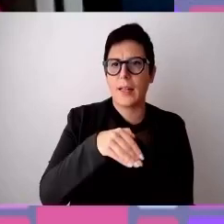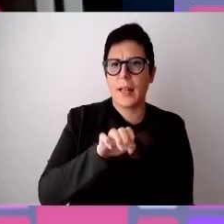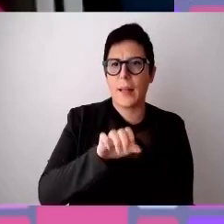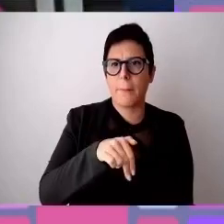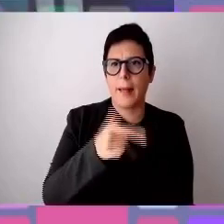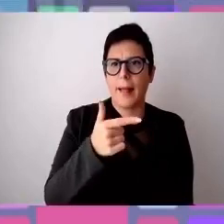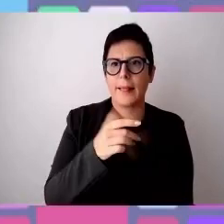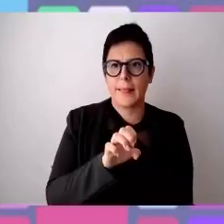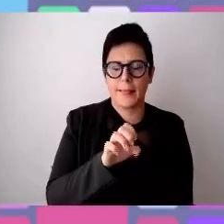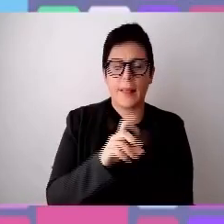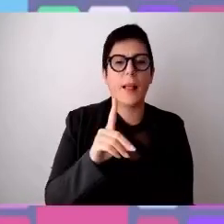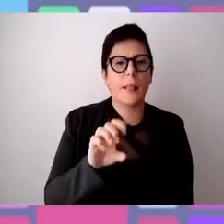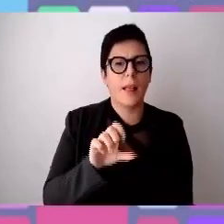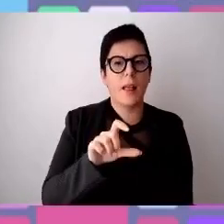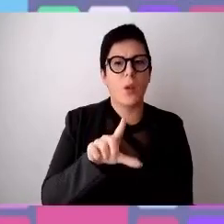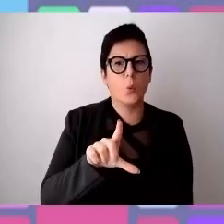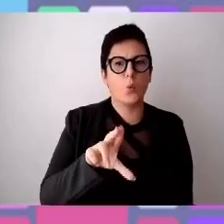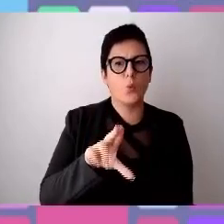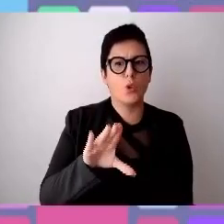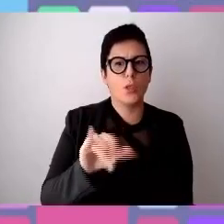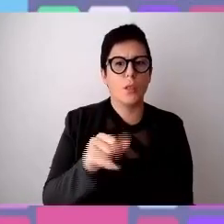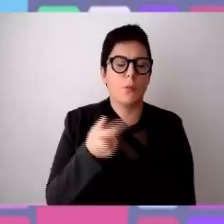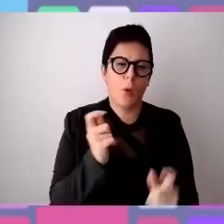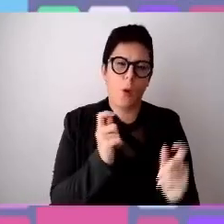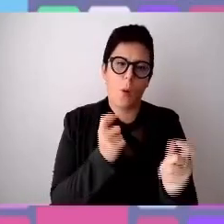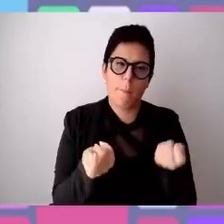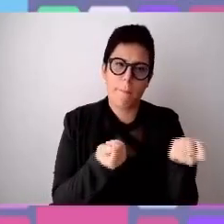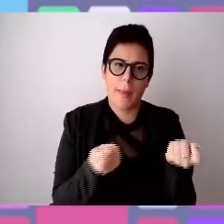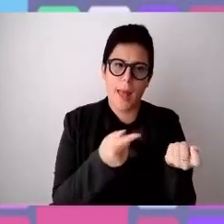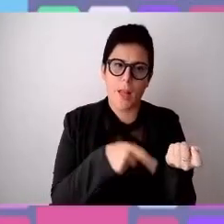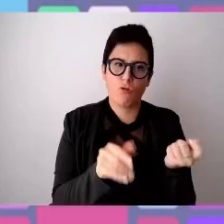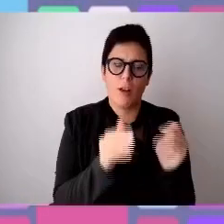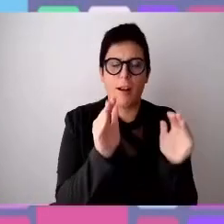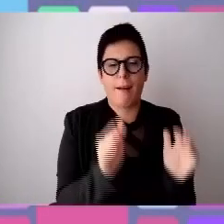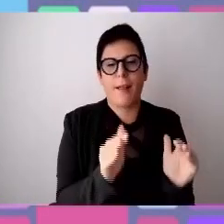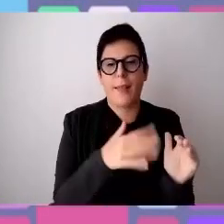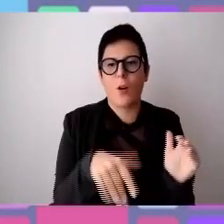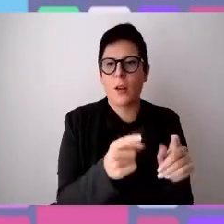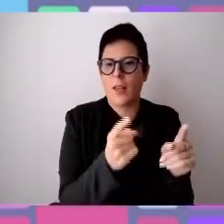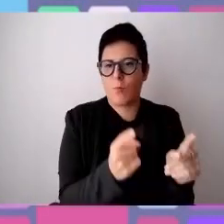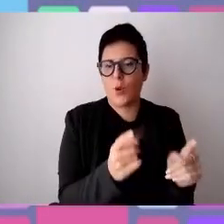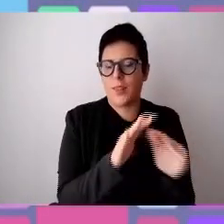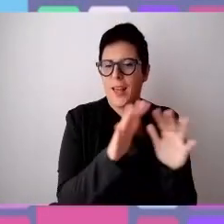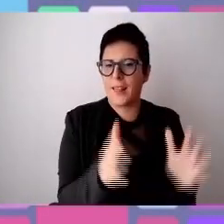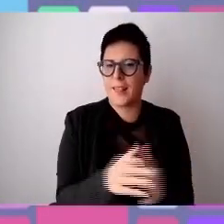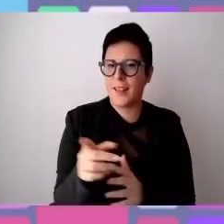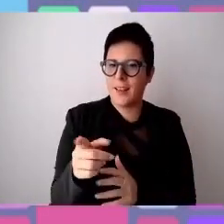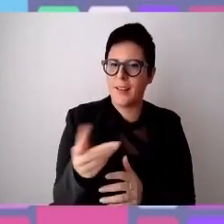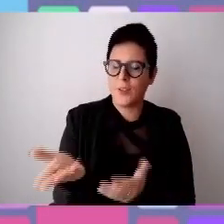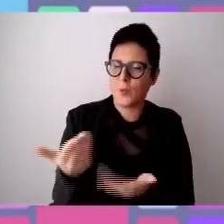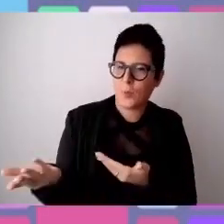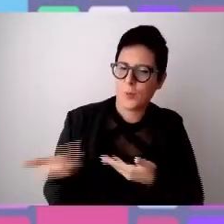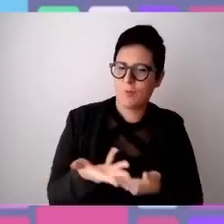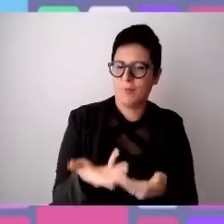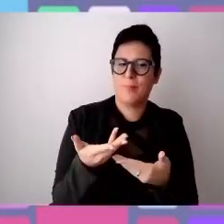Manager Beyond Categorie Protette, anzi ti chiedo Clemente di presentarti velocemente, perché così capiamo subito la